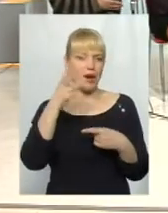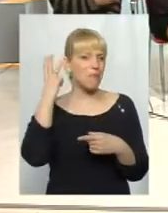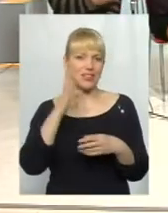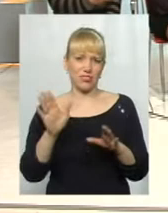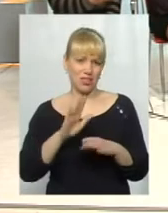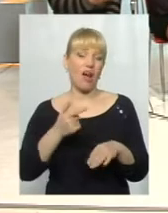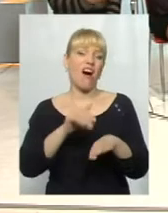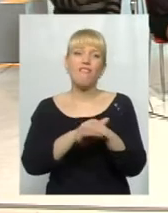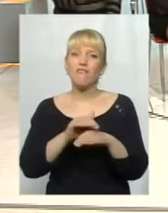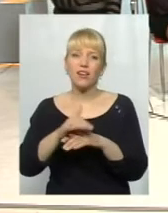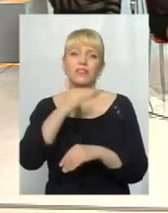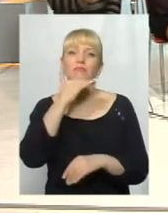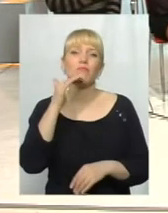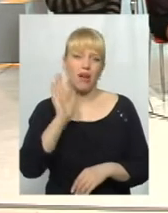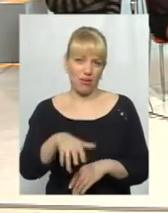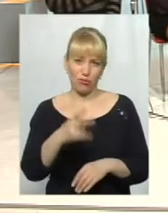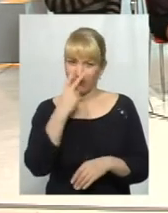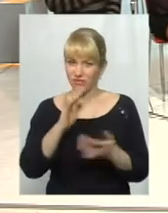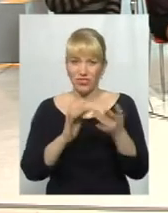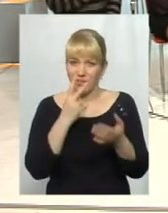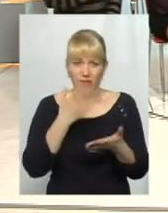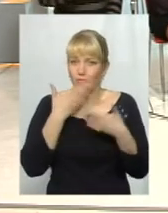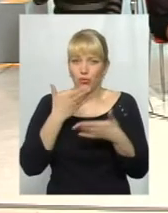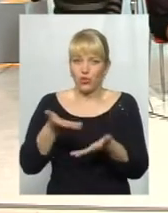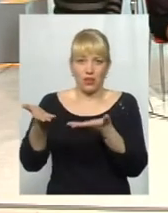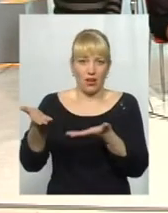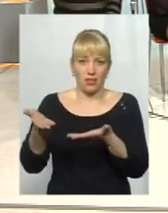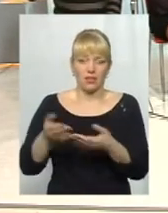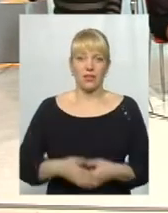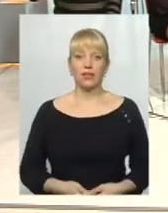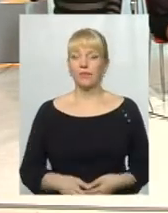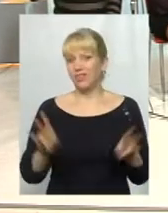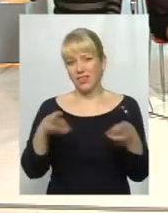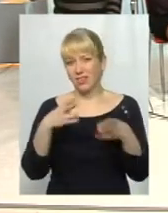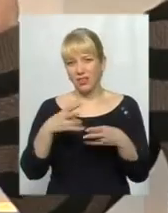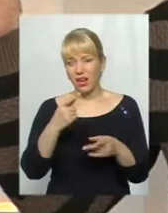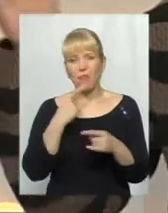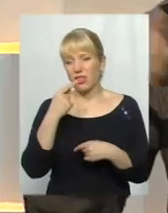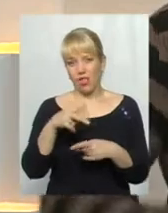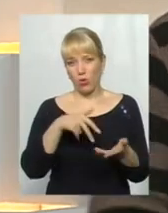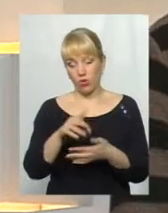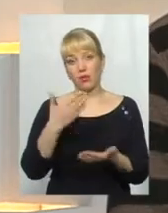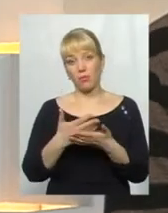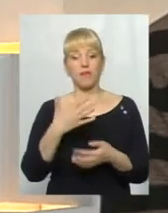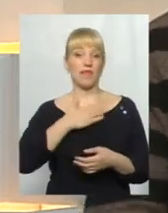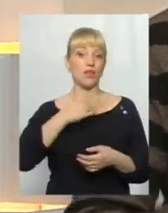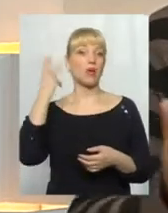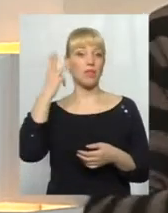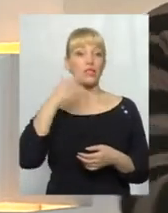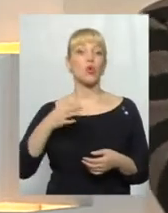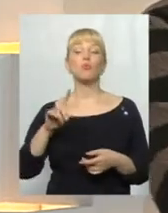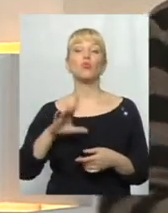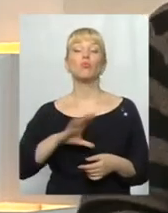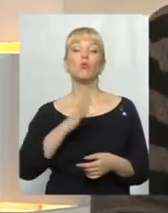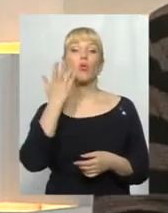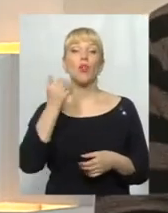в країні. А цих фактів дуже багато. Зайдіть в інтернет і почитайте. От не треба далеко ходити. От у нас в Хмельницькій області. Що відбулося,